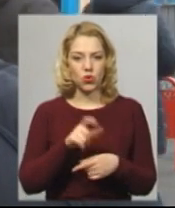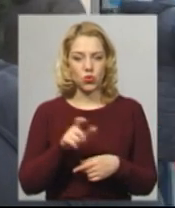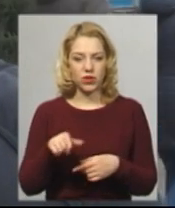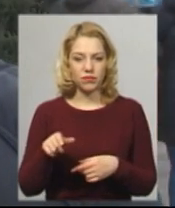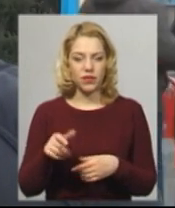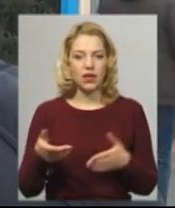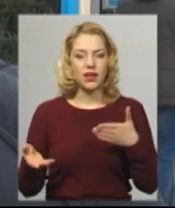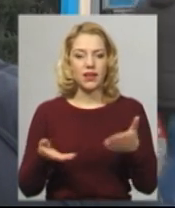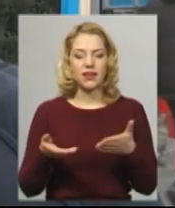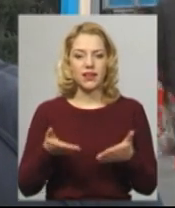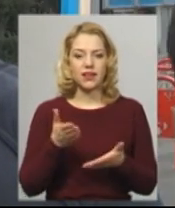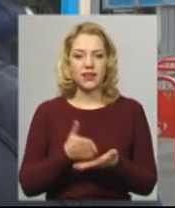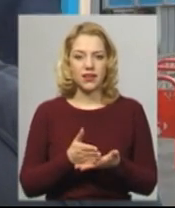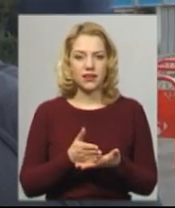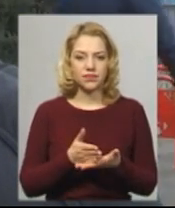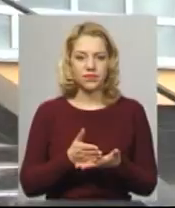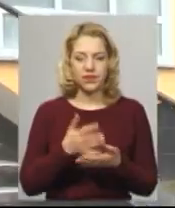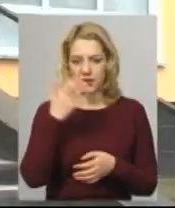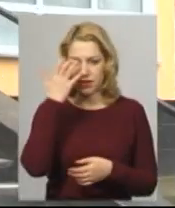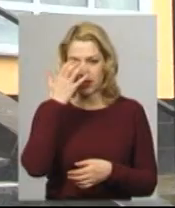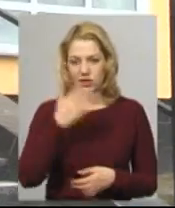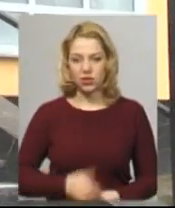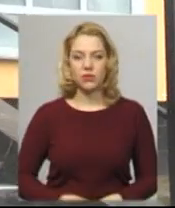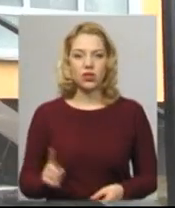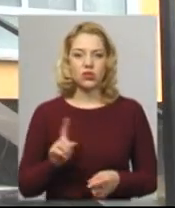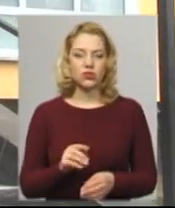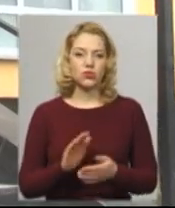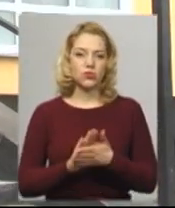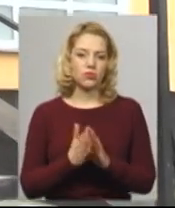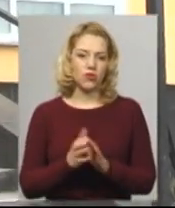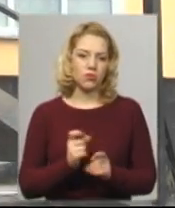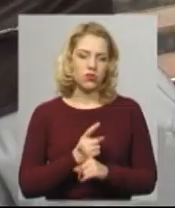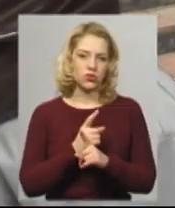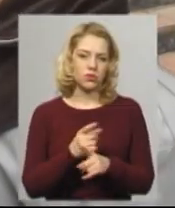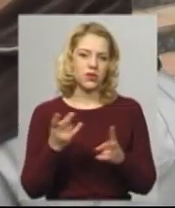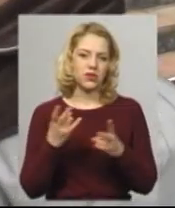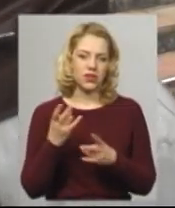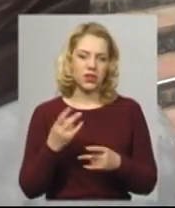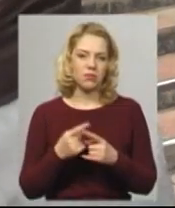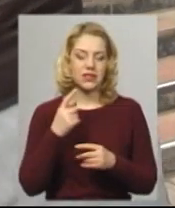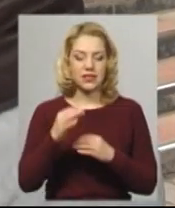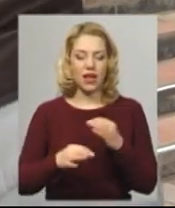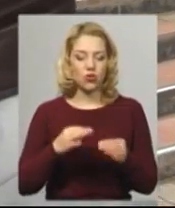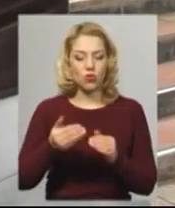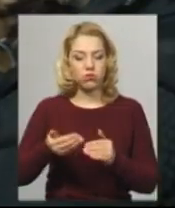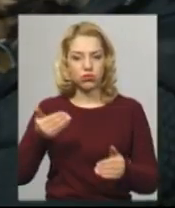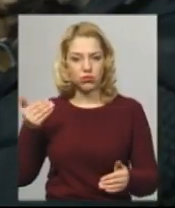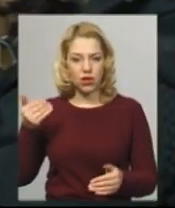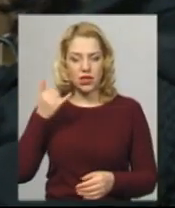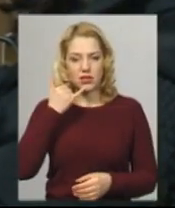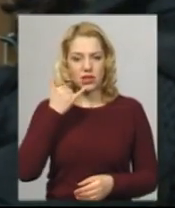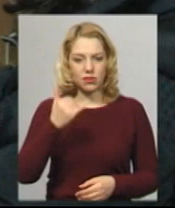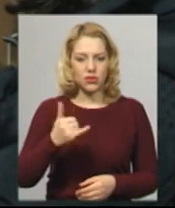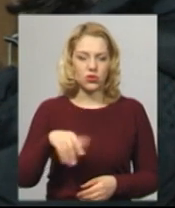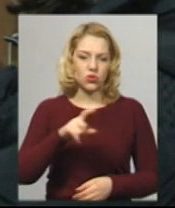які є незрячими». Аби домовитись про супровід, необхідно не менше як за добу зателефонувати до диспетчера